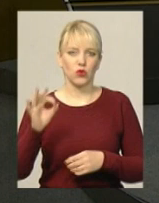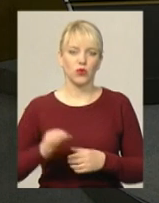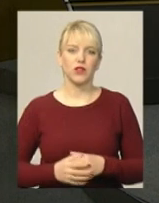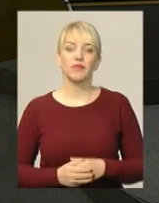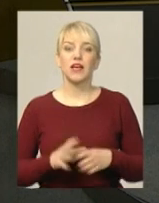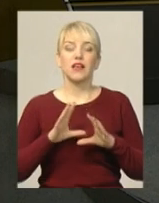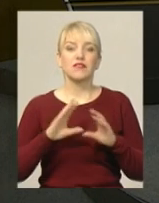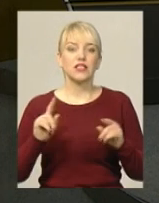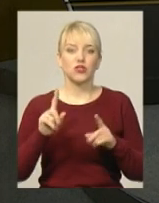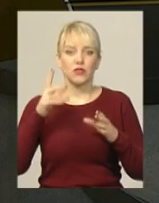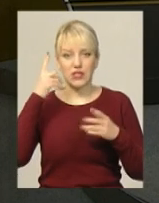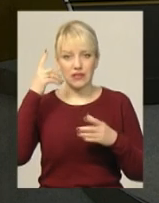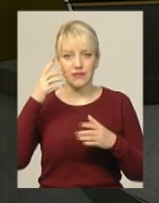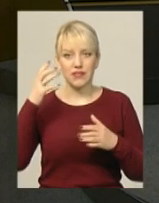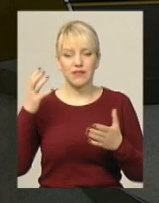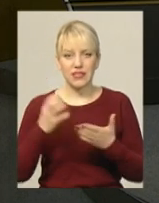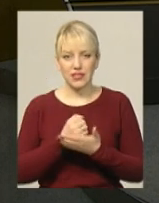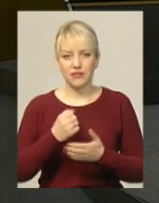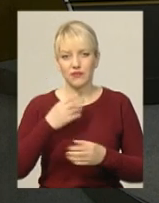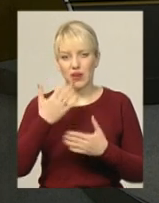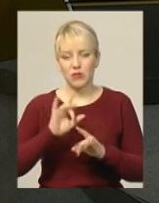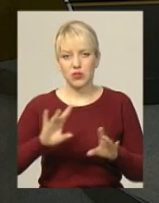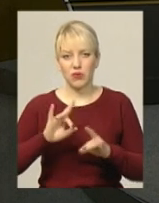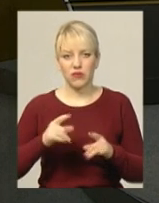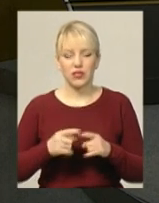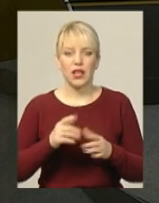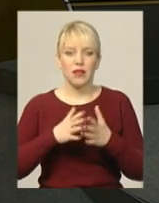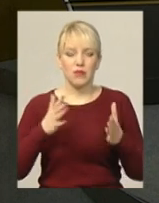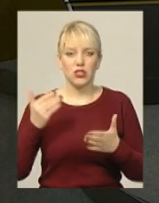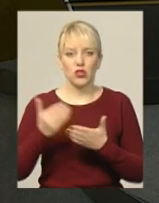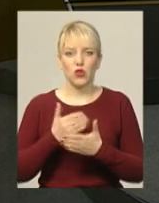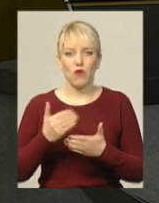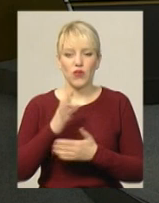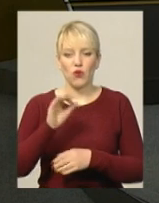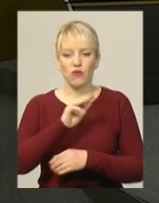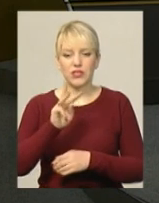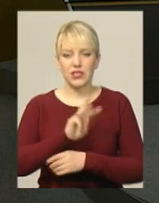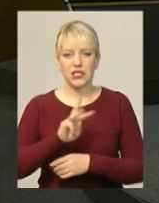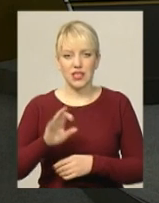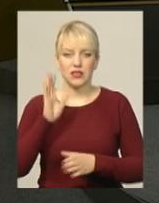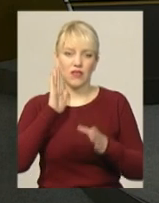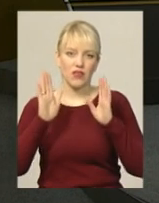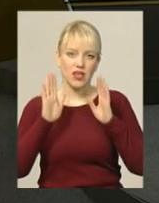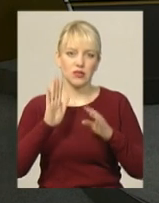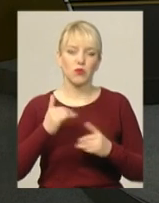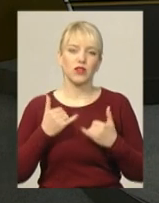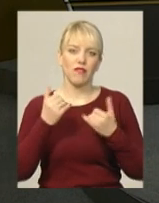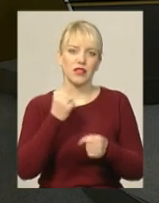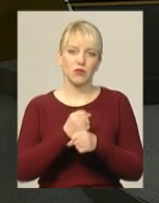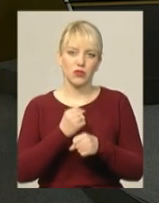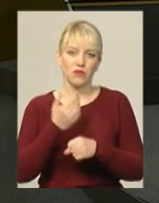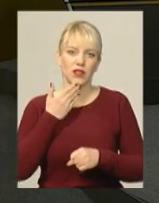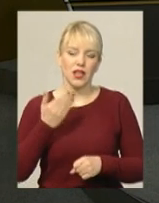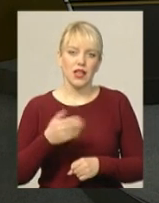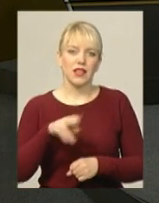Це все, що встигаємо вам повідомити на цю годину Ще більше новин на нашому офіційному сайті та сторінці у Фейсбук У студії для вас працювали